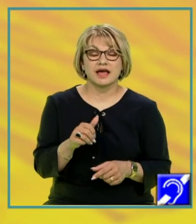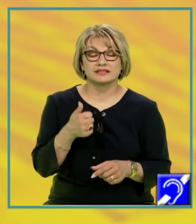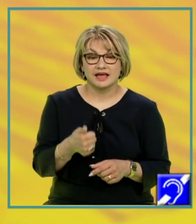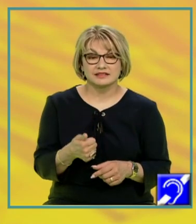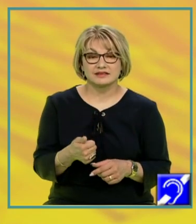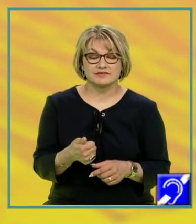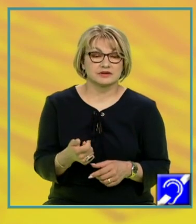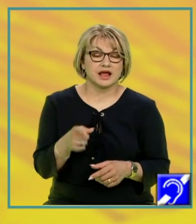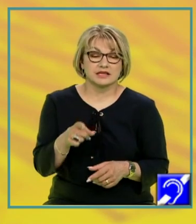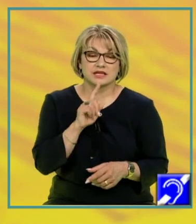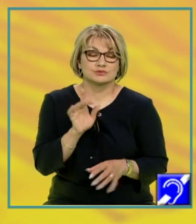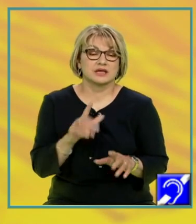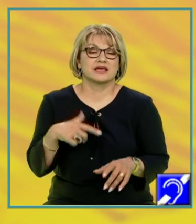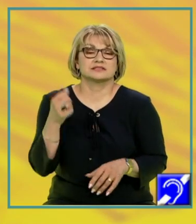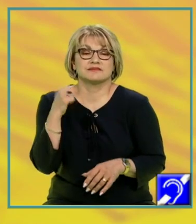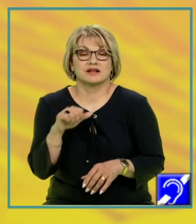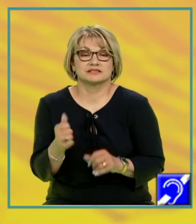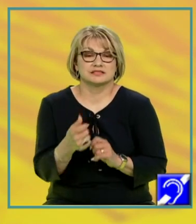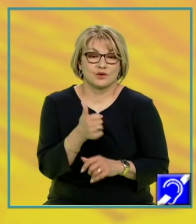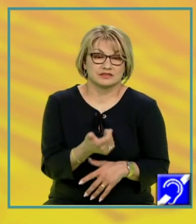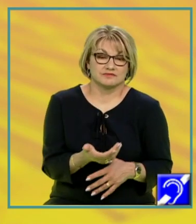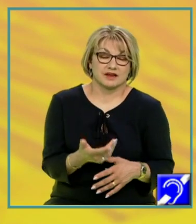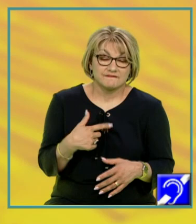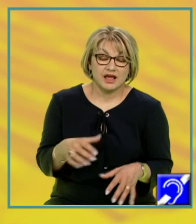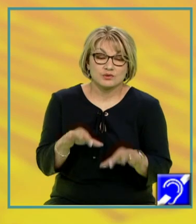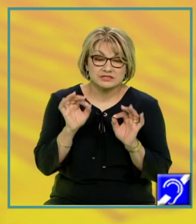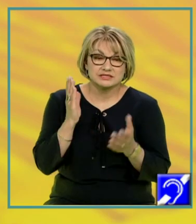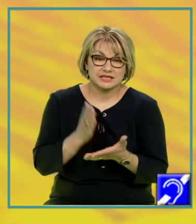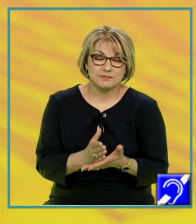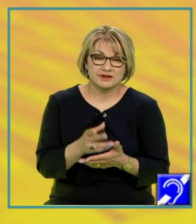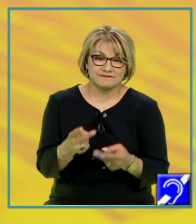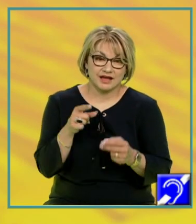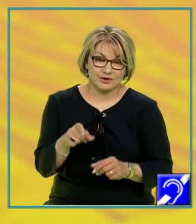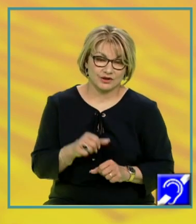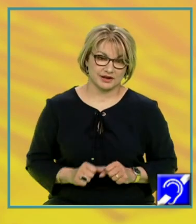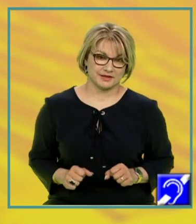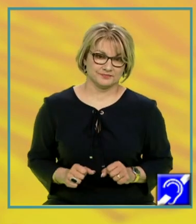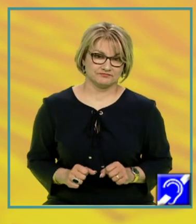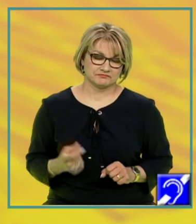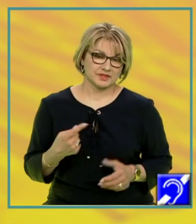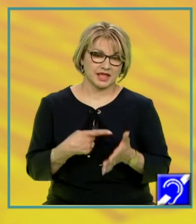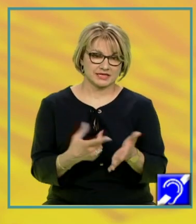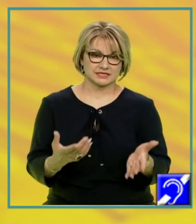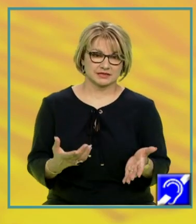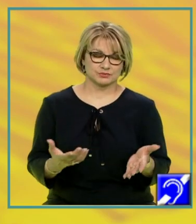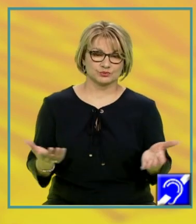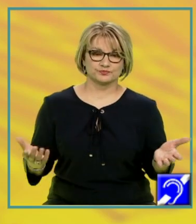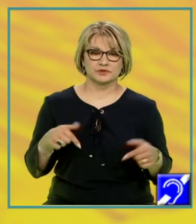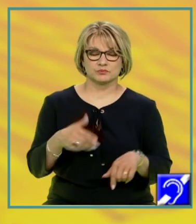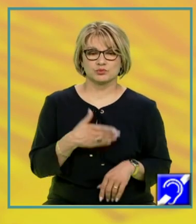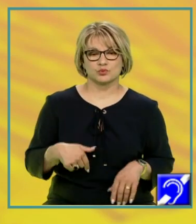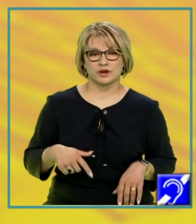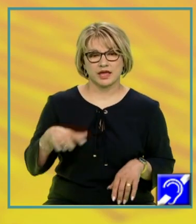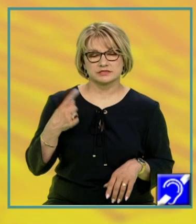adevărată sau falsă. Astfel încât am putea să dăm o propoziție de pildă cum ar fi în București există o